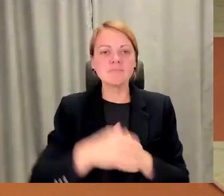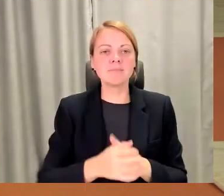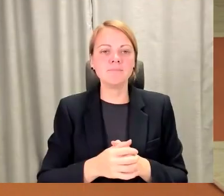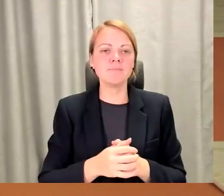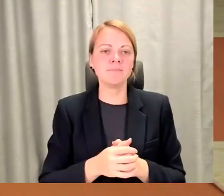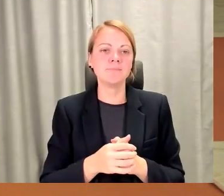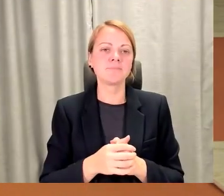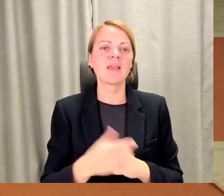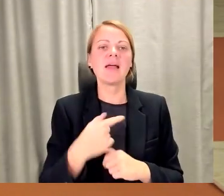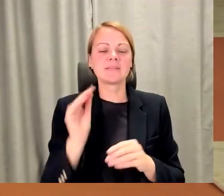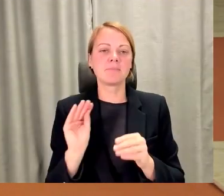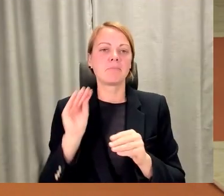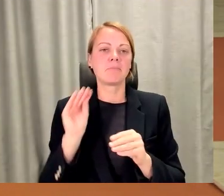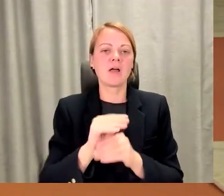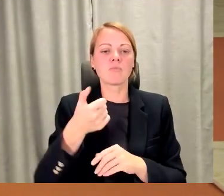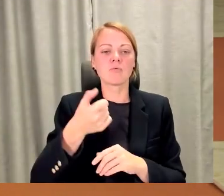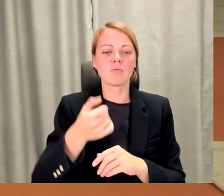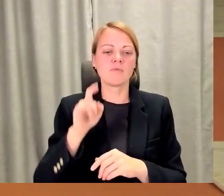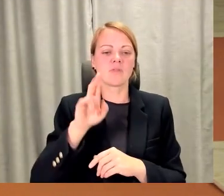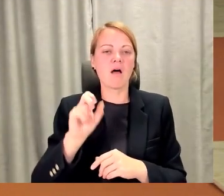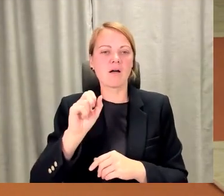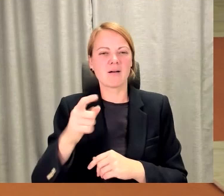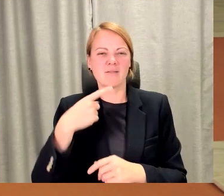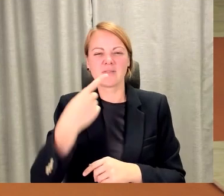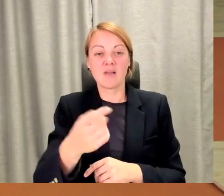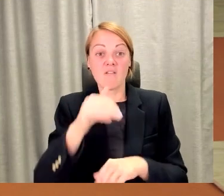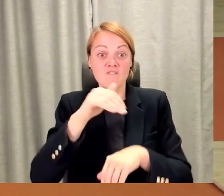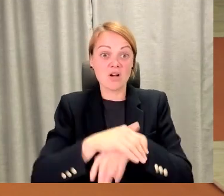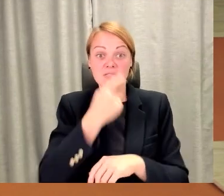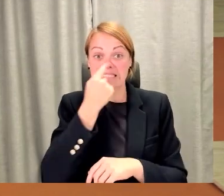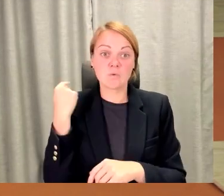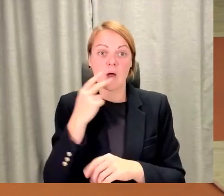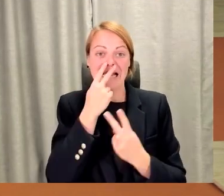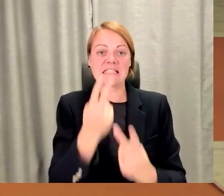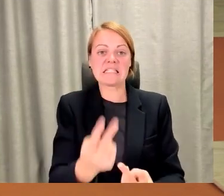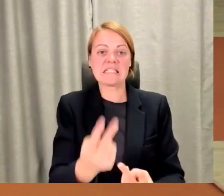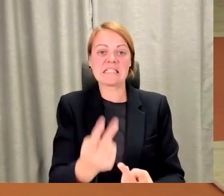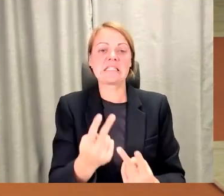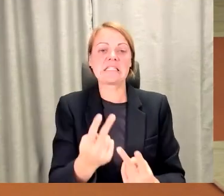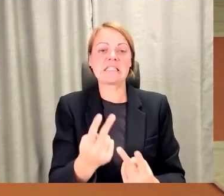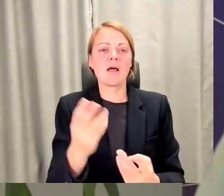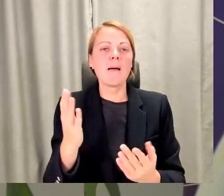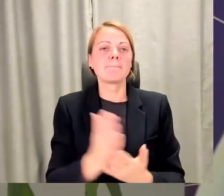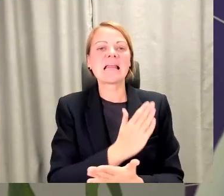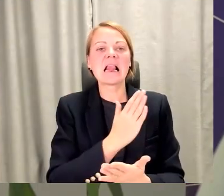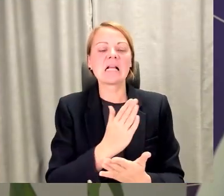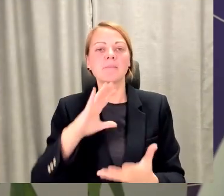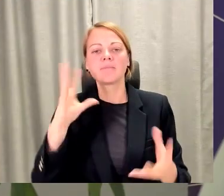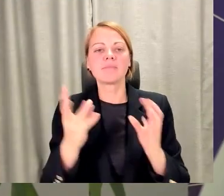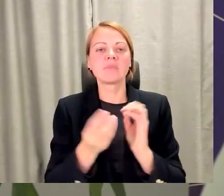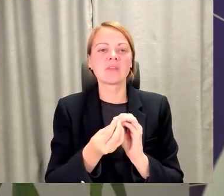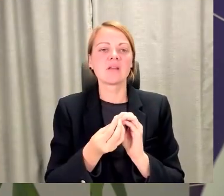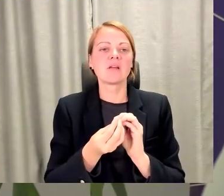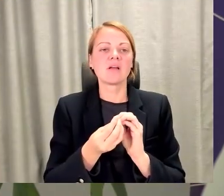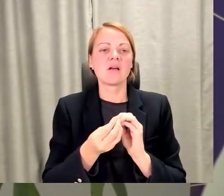faktiski tikko redzējām, ka pilnībā tika nosauktas soft skills prasmes, kas mūsdienās ir